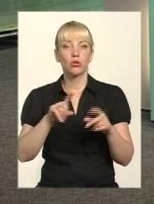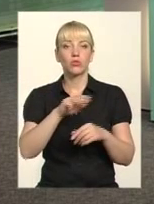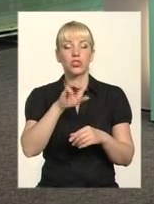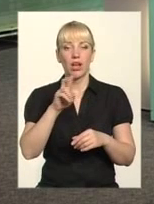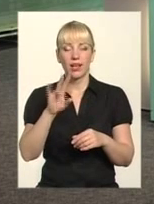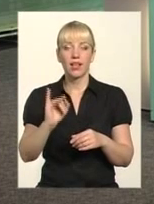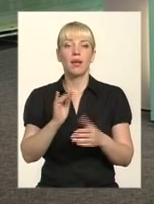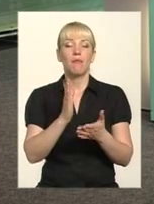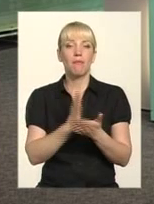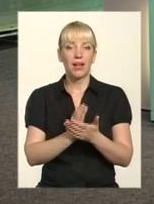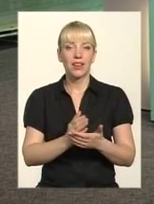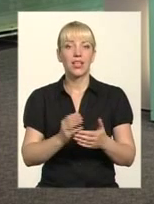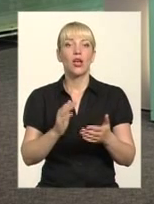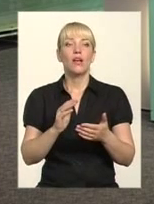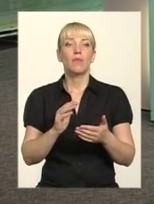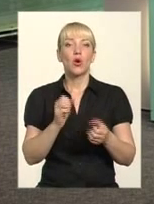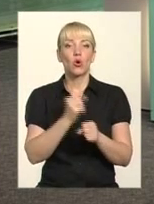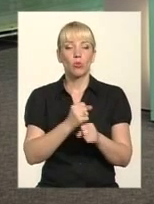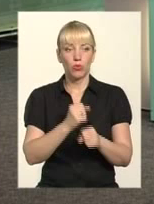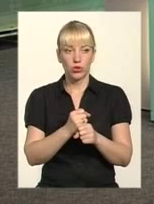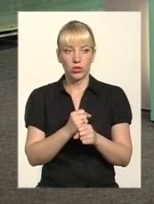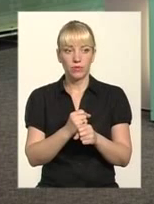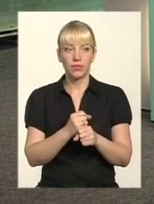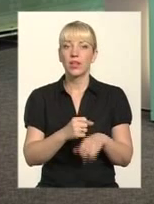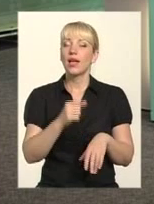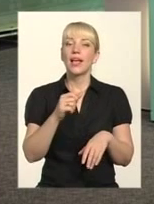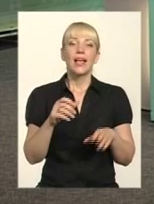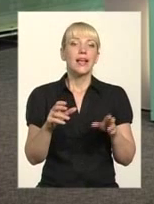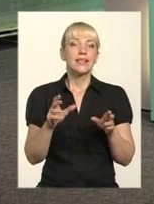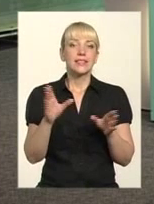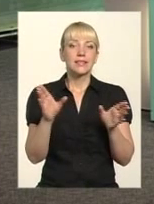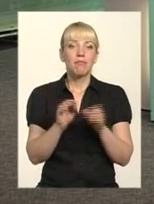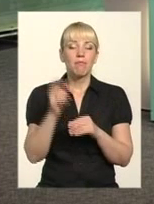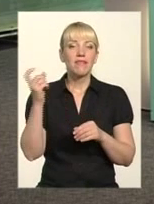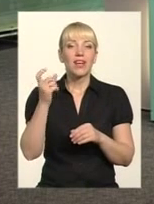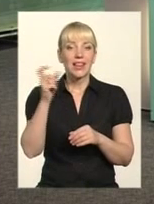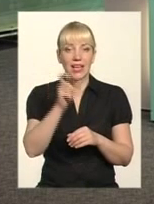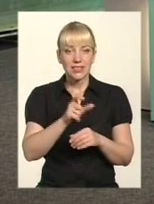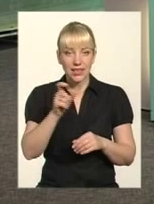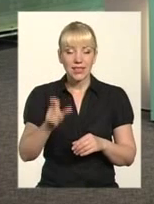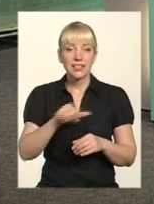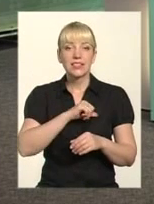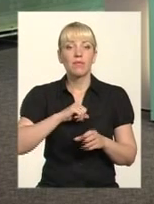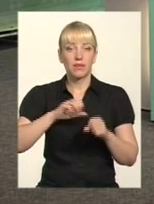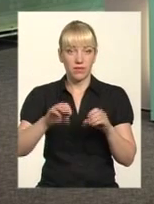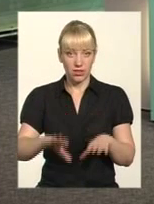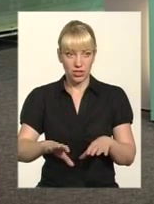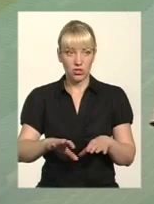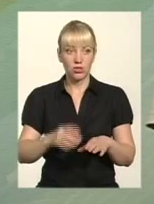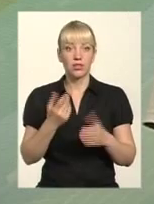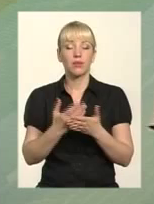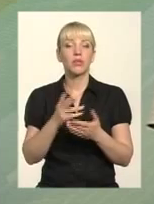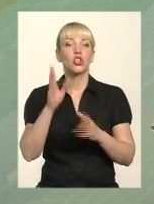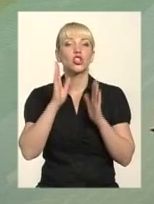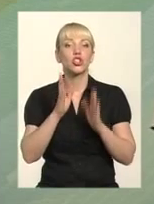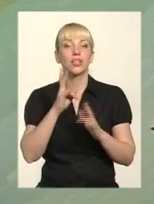співвласники самі вирішують. Тобто ніхто на них вплинути не може. Тобто не тарифи, внески. Загальними зборами.